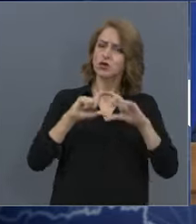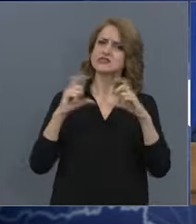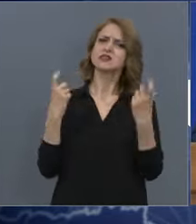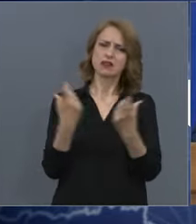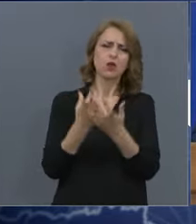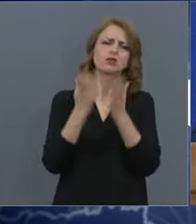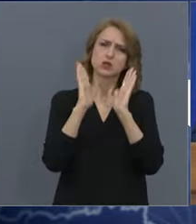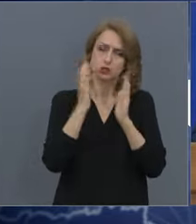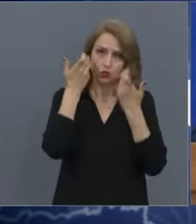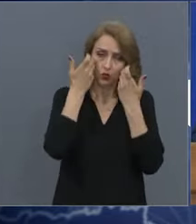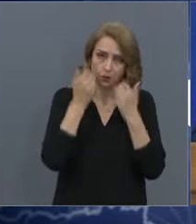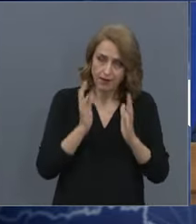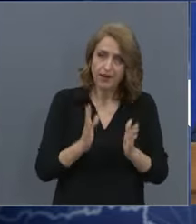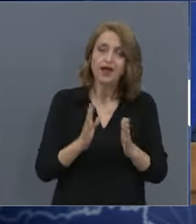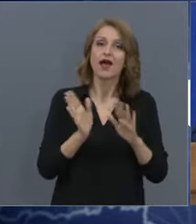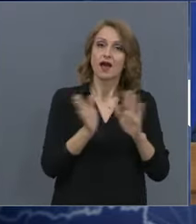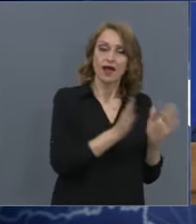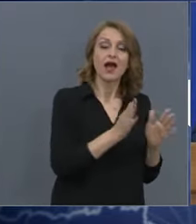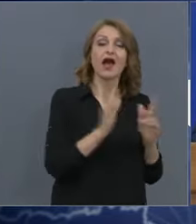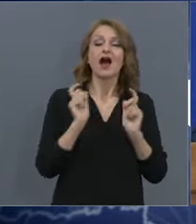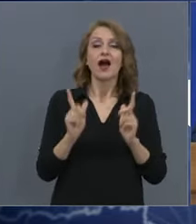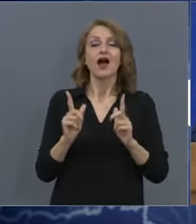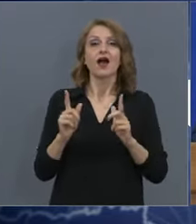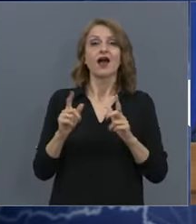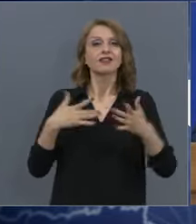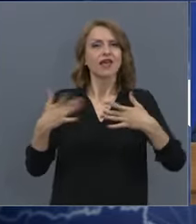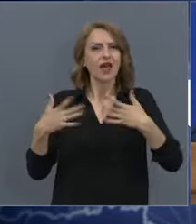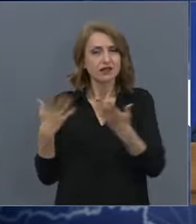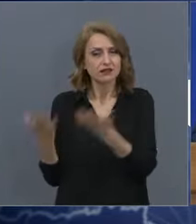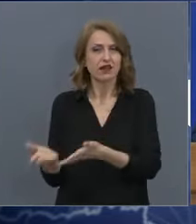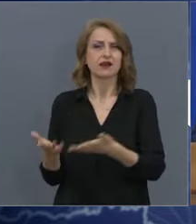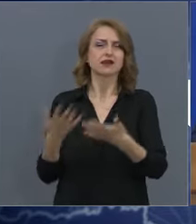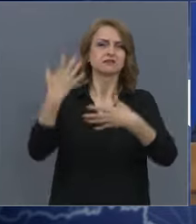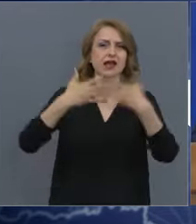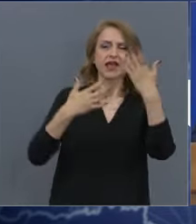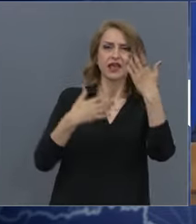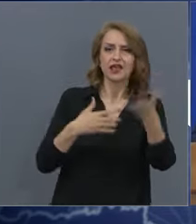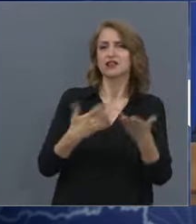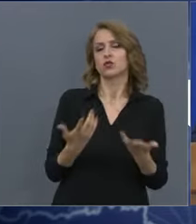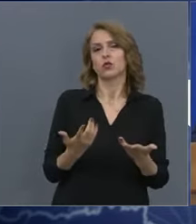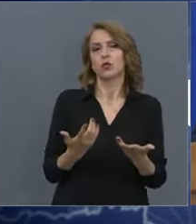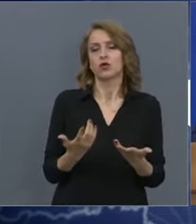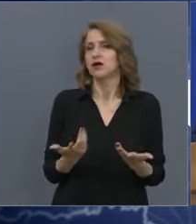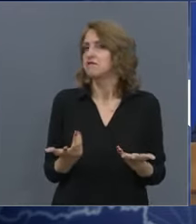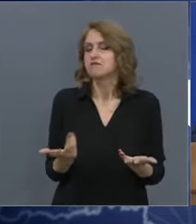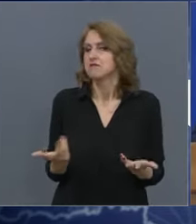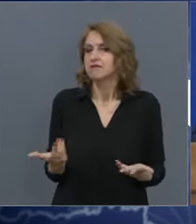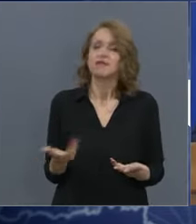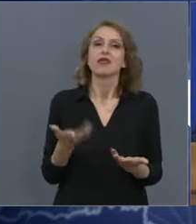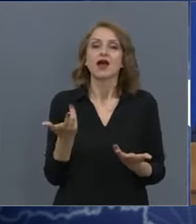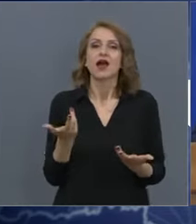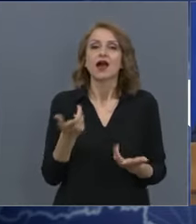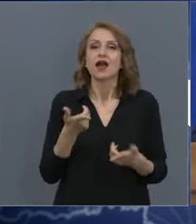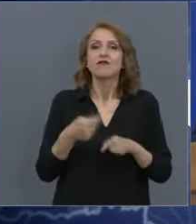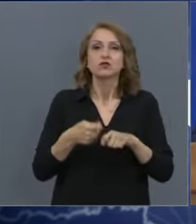добре, големе вълнение, но в тяхите как ще стоят нещата? В кината, там, където има премьери на книги, защото пък тия неща съвсем са